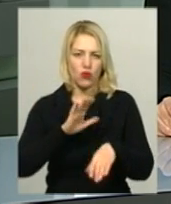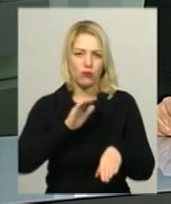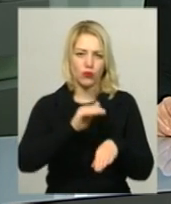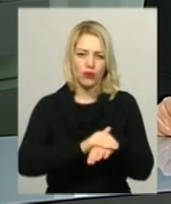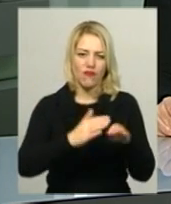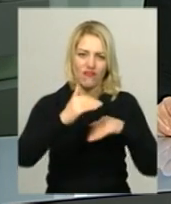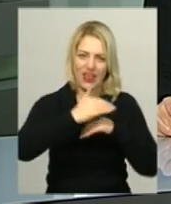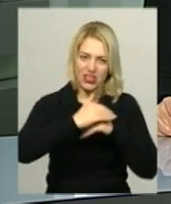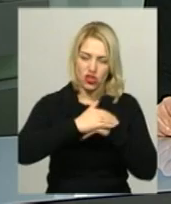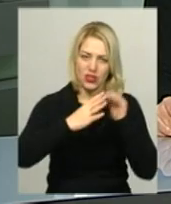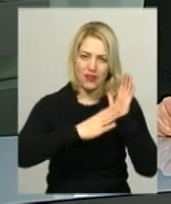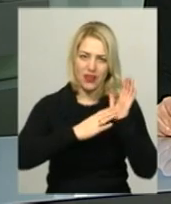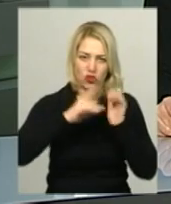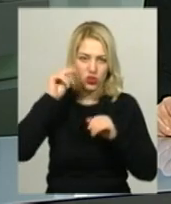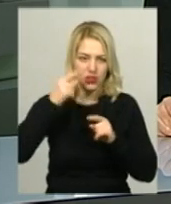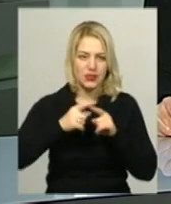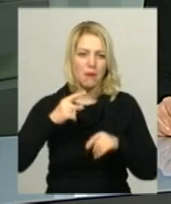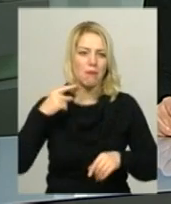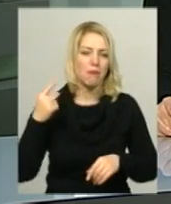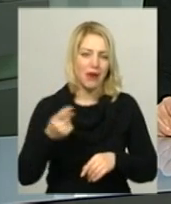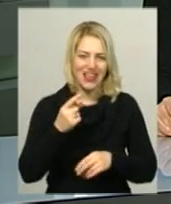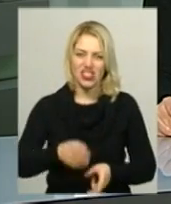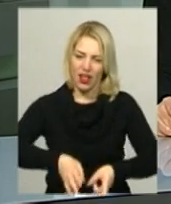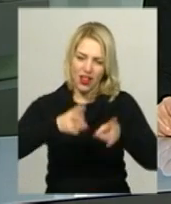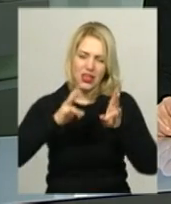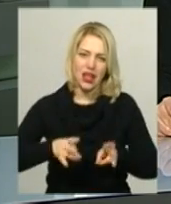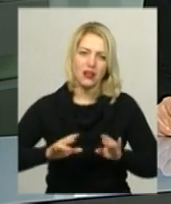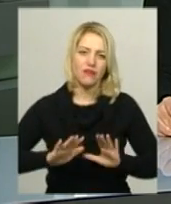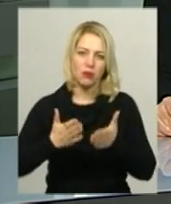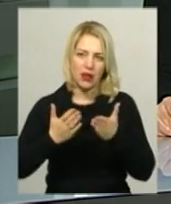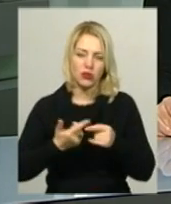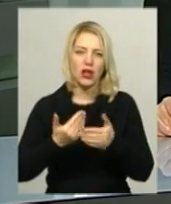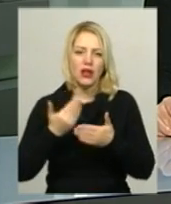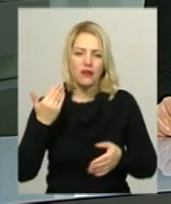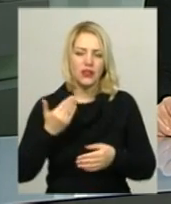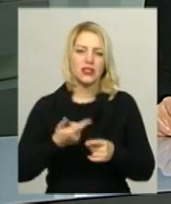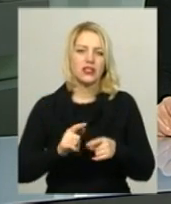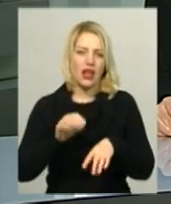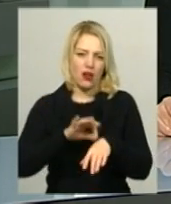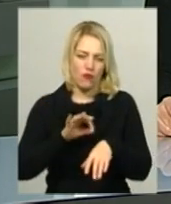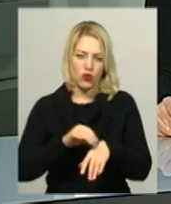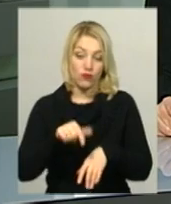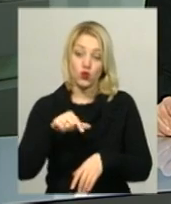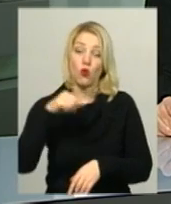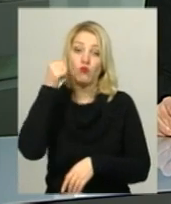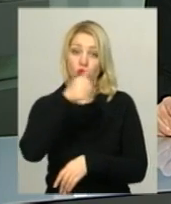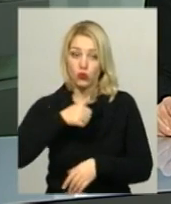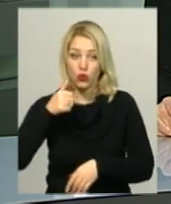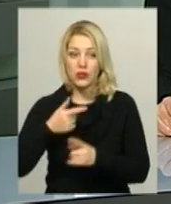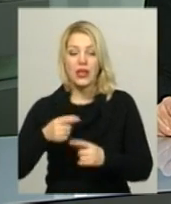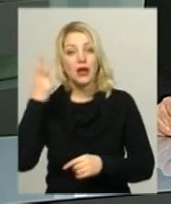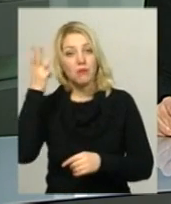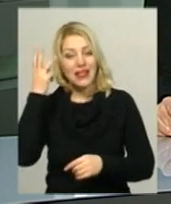числа. Як додає Оксана Піддубна, це перший летальний випадок від захворювання у цьому році. У Хмельницькій центральної інфекційній лікарні на